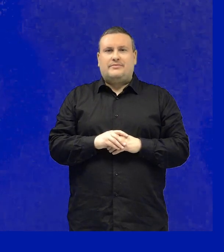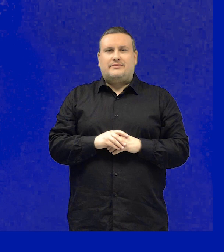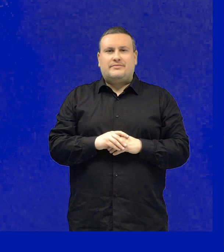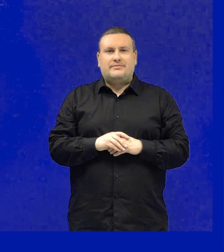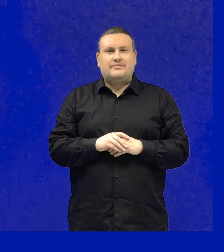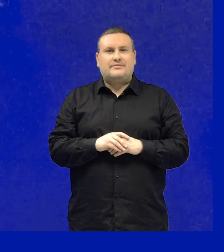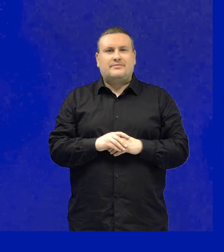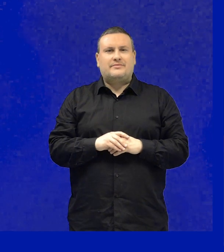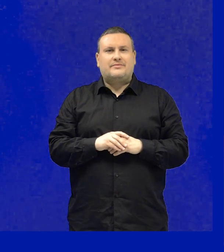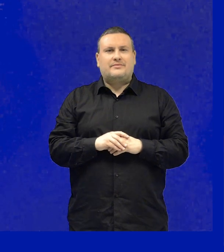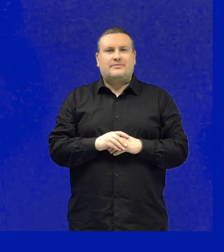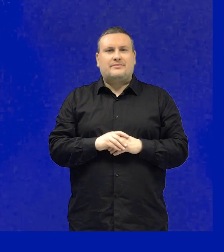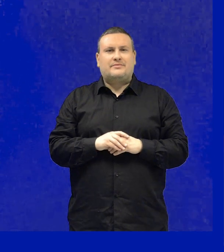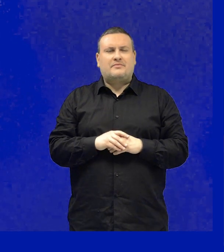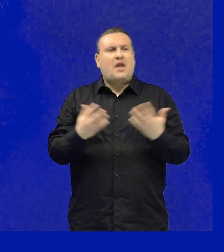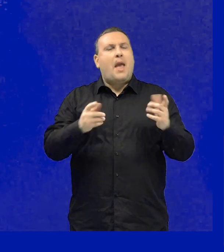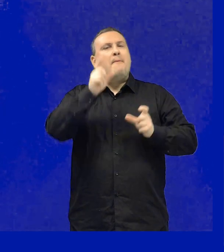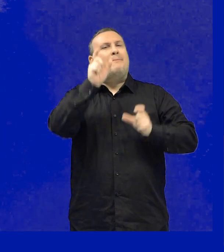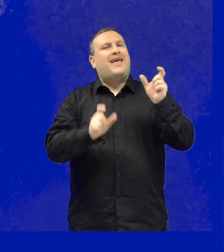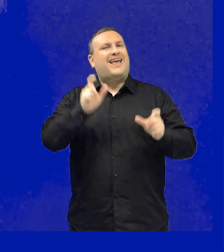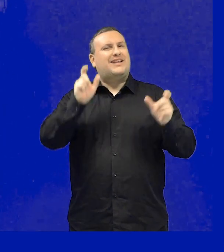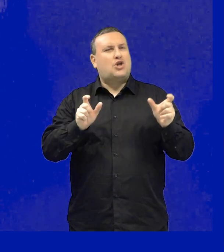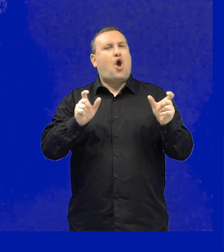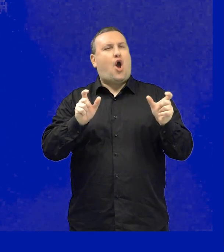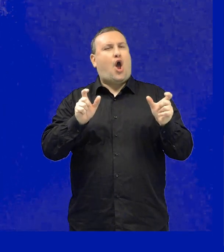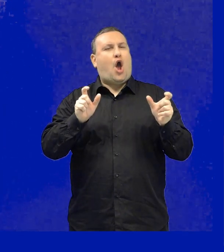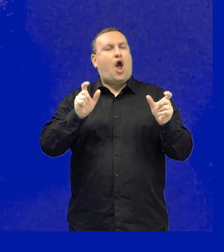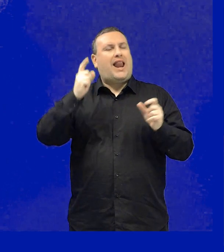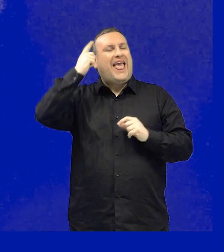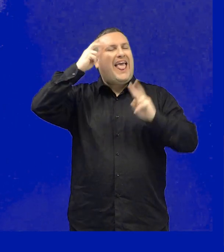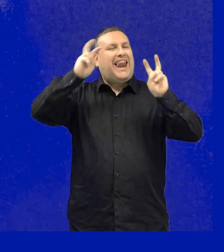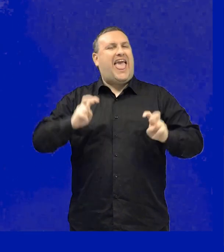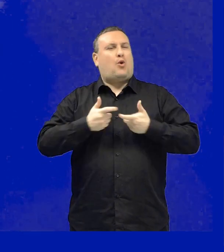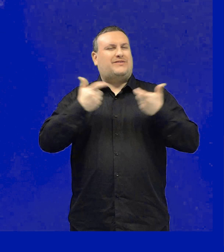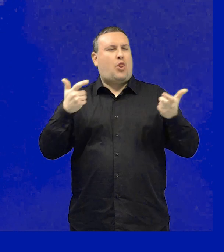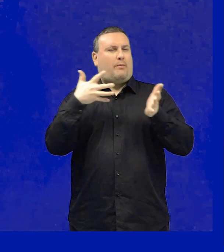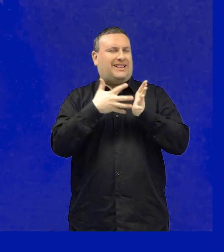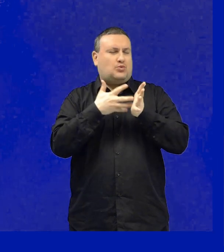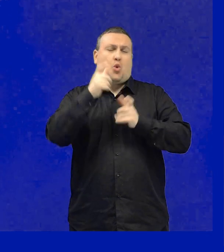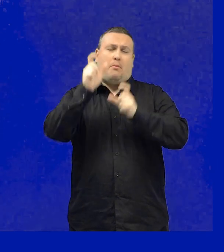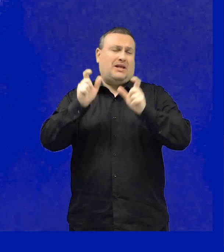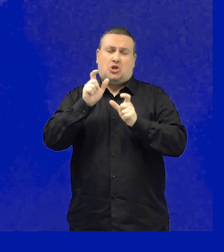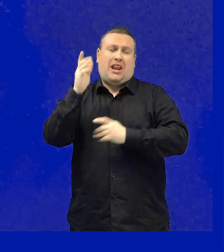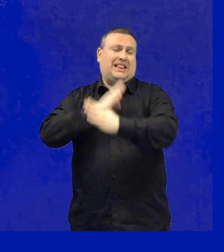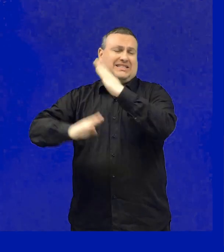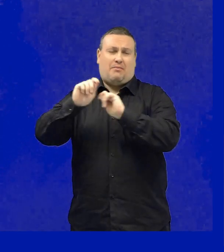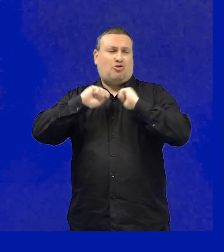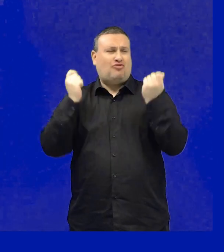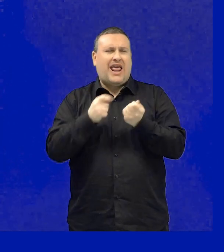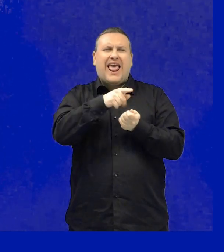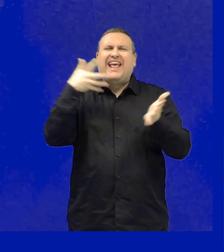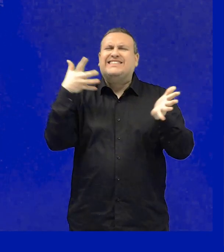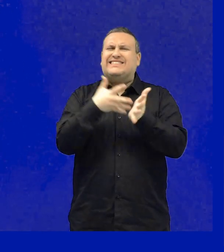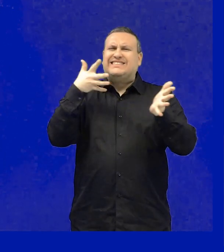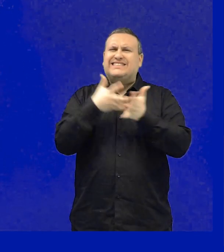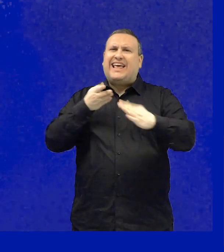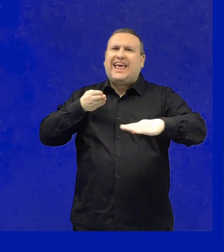Quali sono i principali ostacoli che le persone con disturbi del neurosviluppo e più in generale